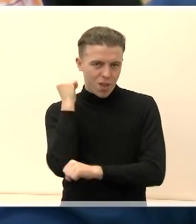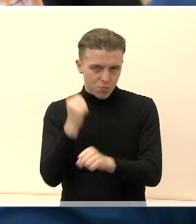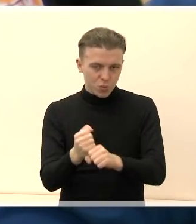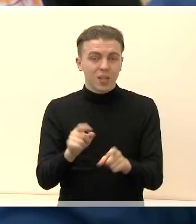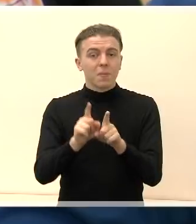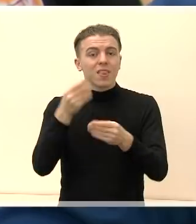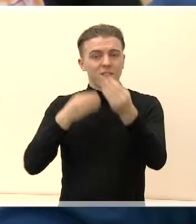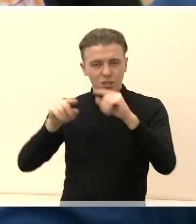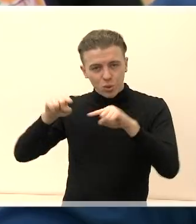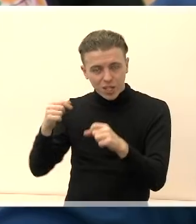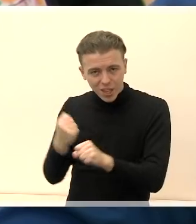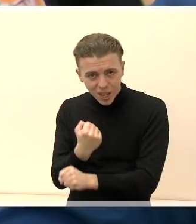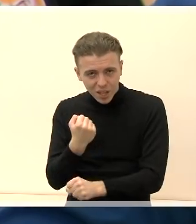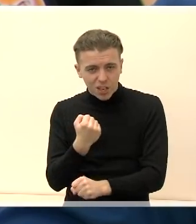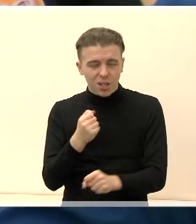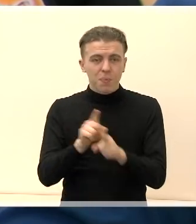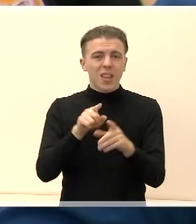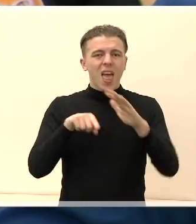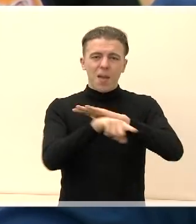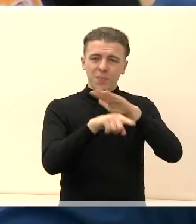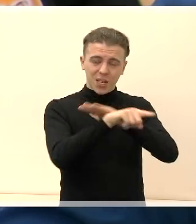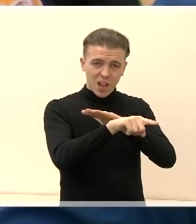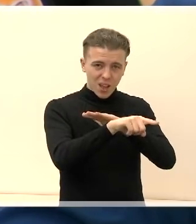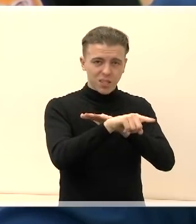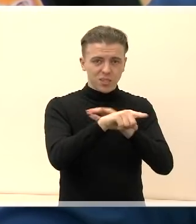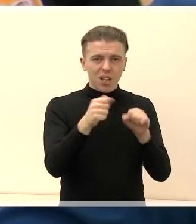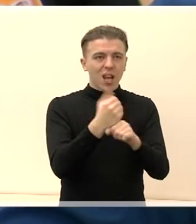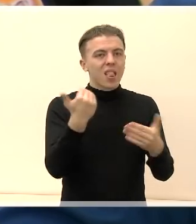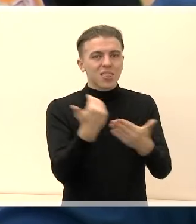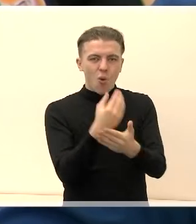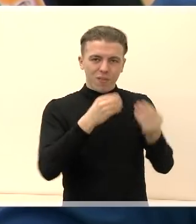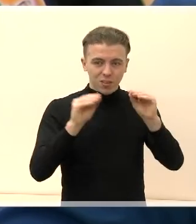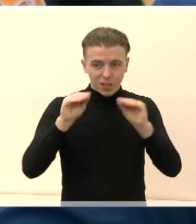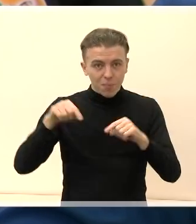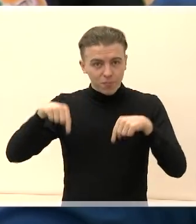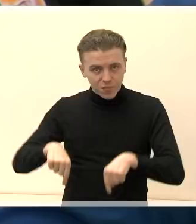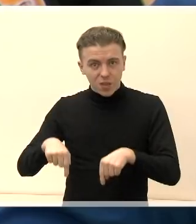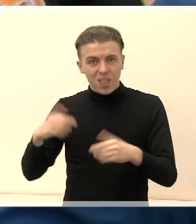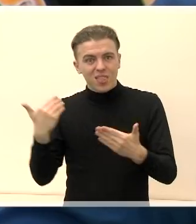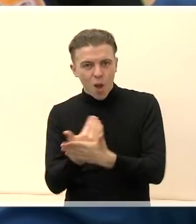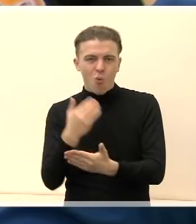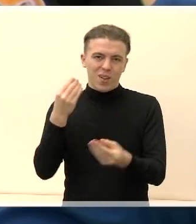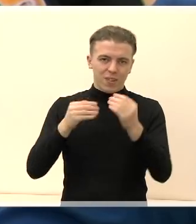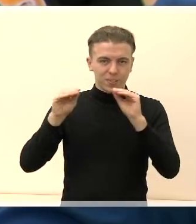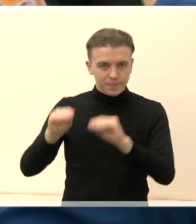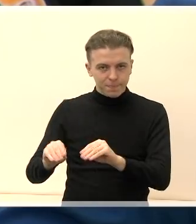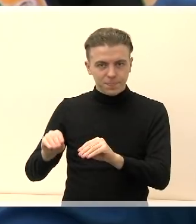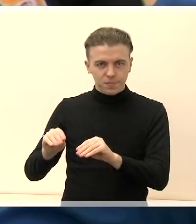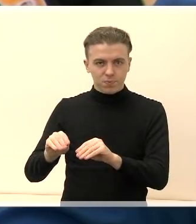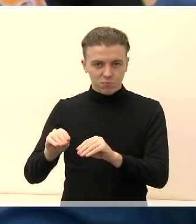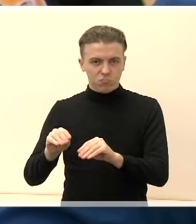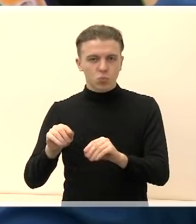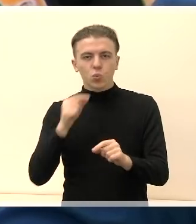skatinimas. Siūlyčiau grįžtantiems iš emigracijos ir kuriantiems naują verslą, taip pat naujai kuriantiems verslą, patsiteikti